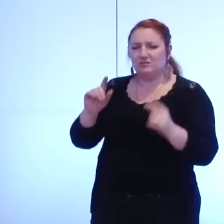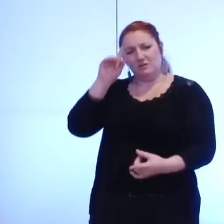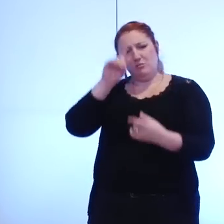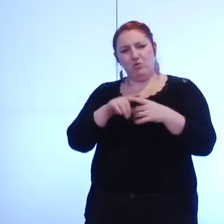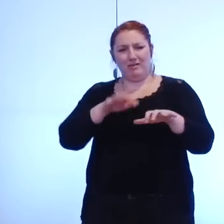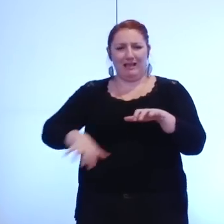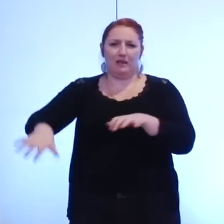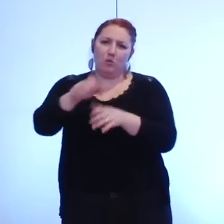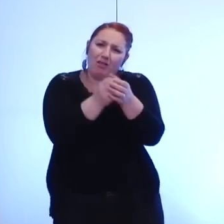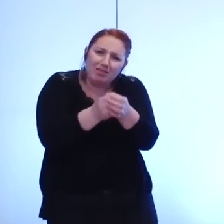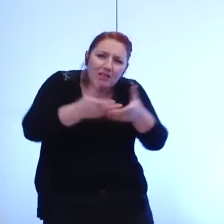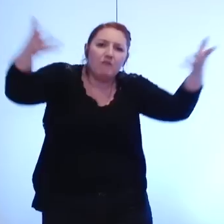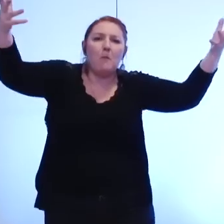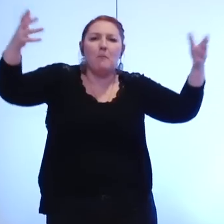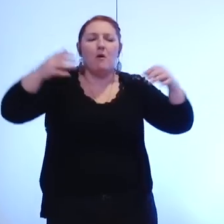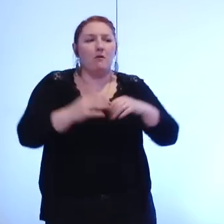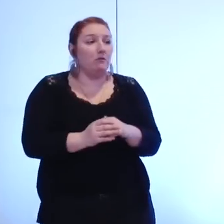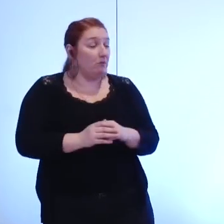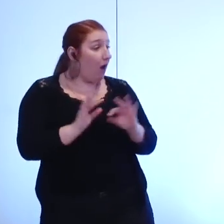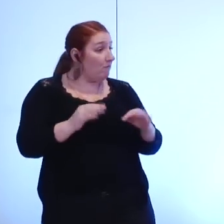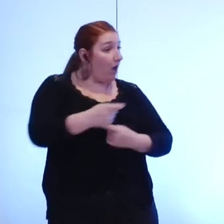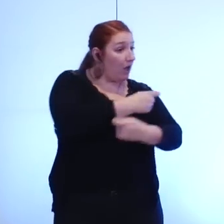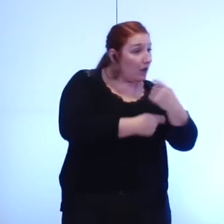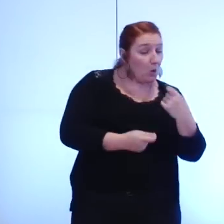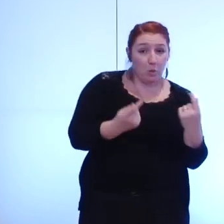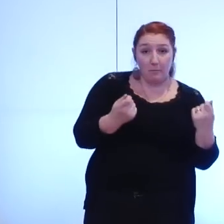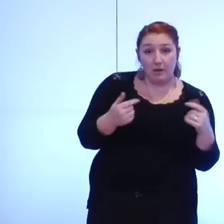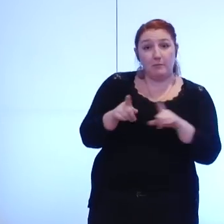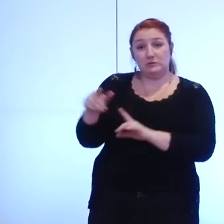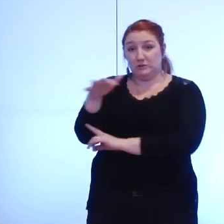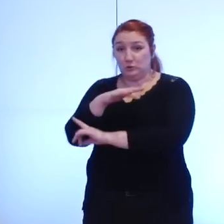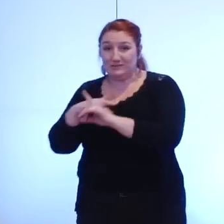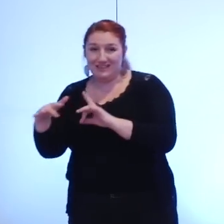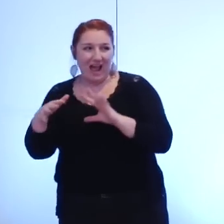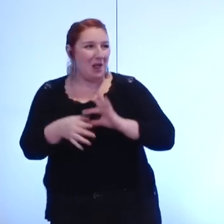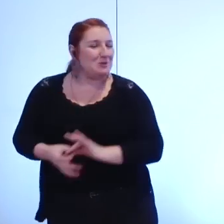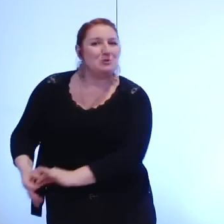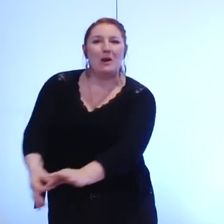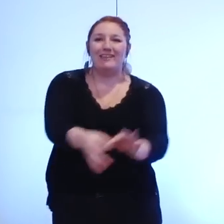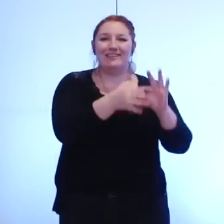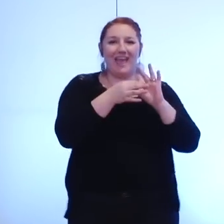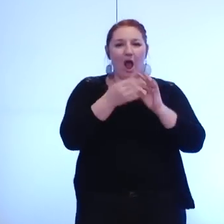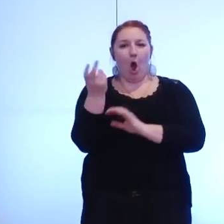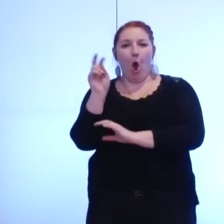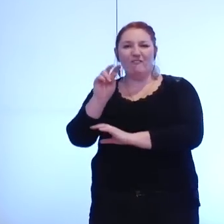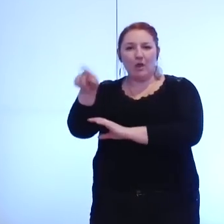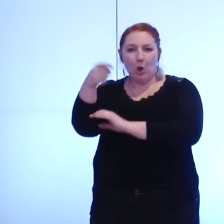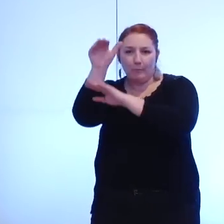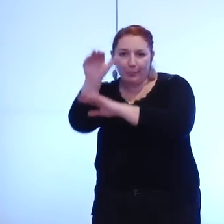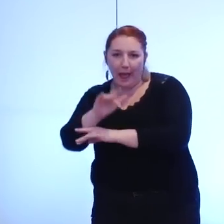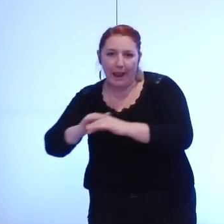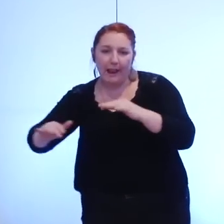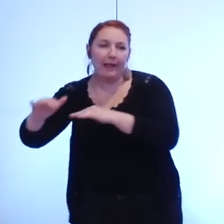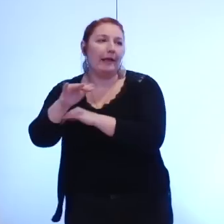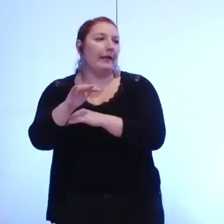pas simplement au niveau économique mais au niveau social solidaire environnemental et c'est la meilleure chance que nous pouvons